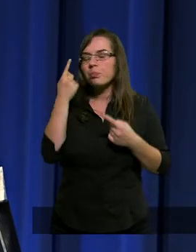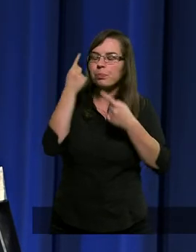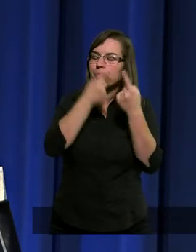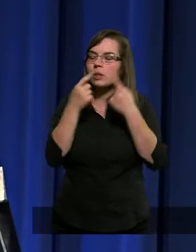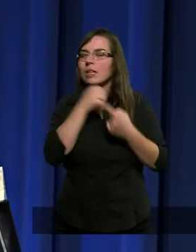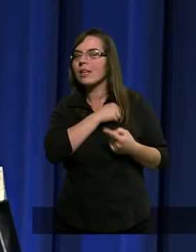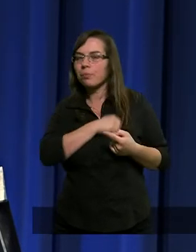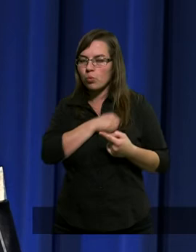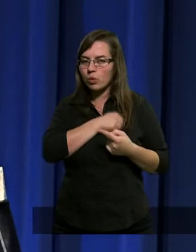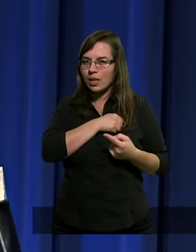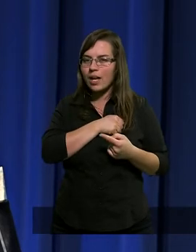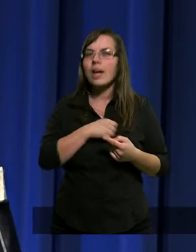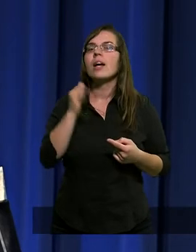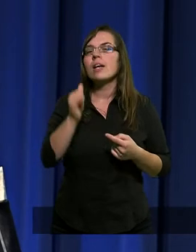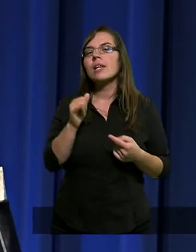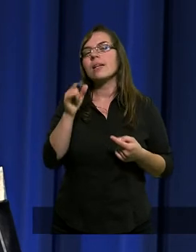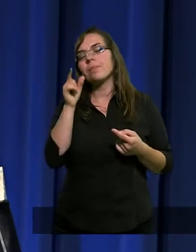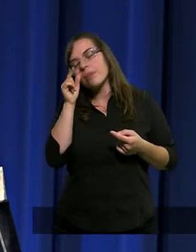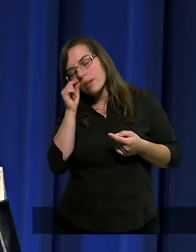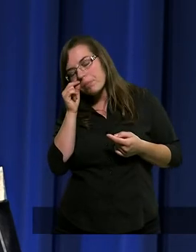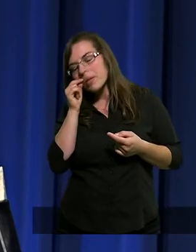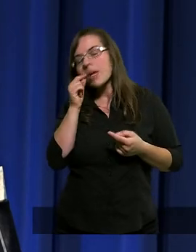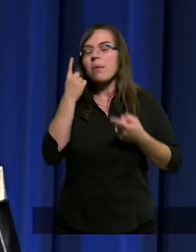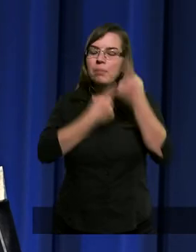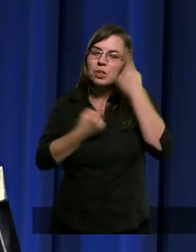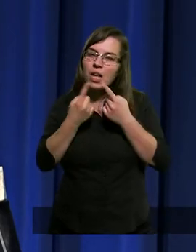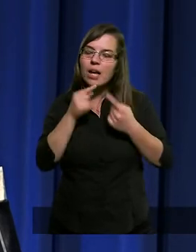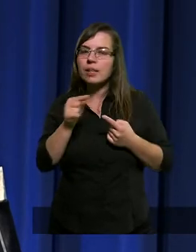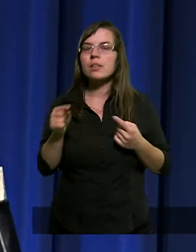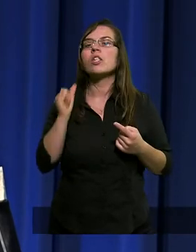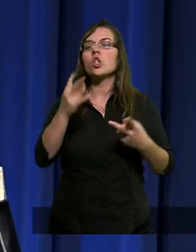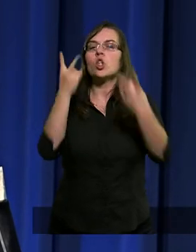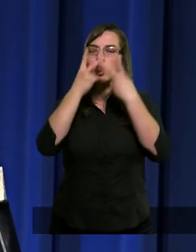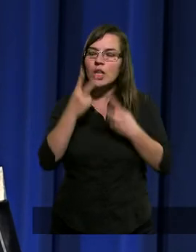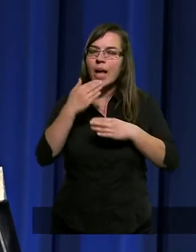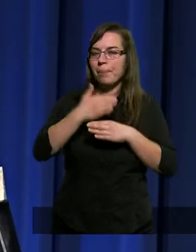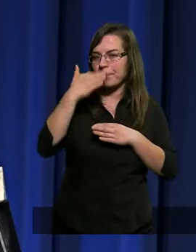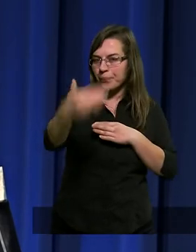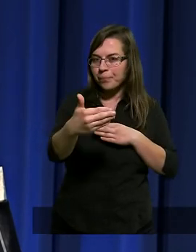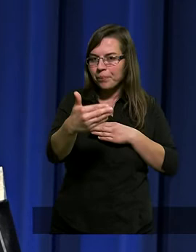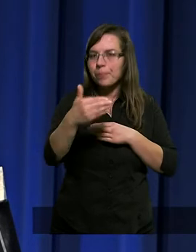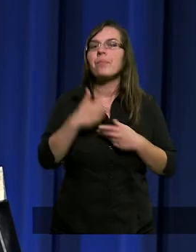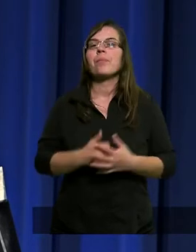zasypiali i czytamy,